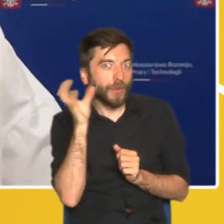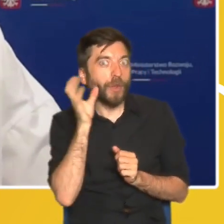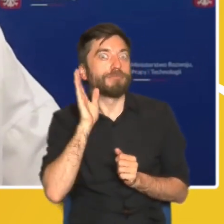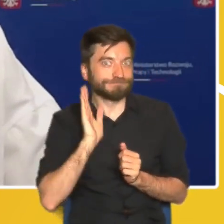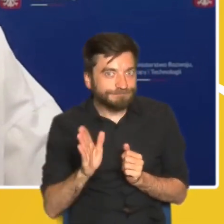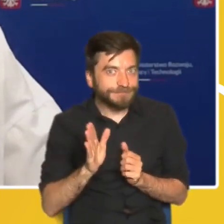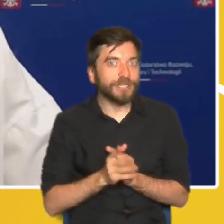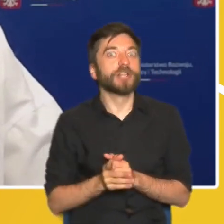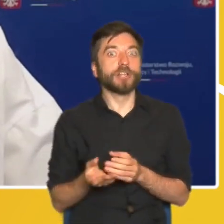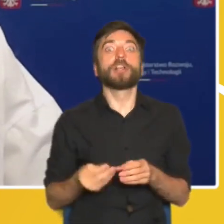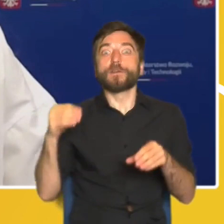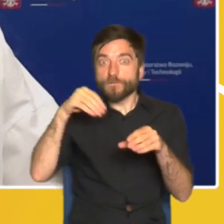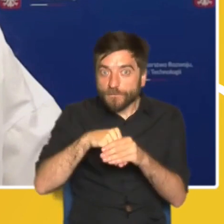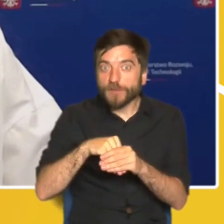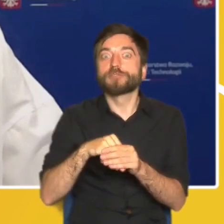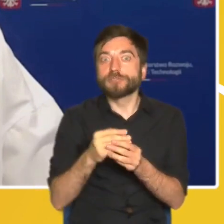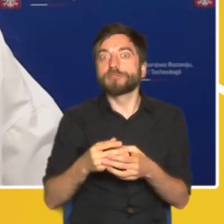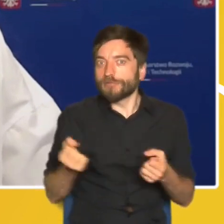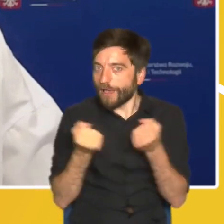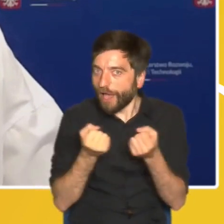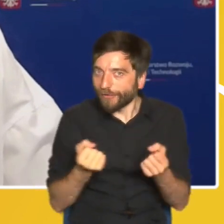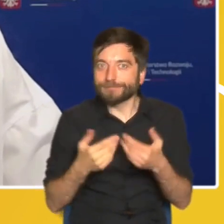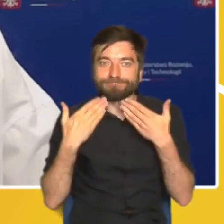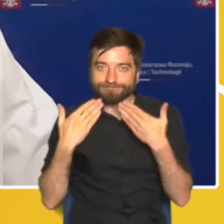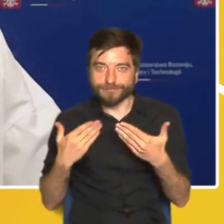uczestniczyć w nich bardzo aktywnie. Dziękuję bardzo.